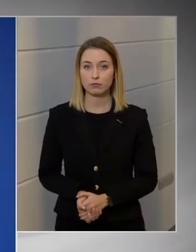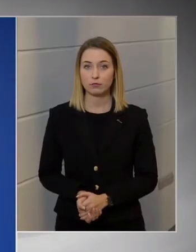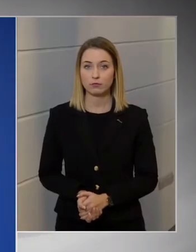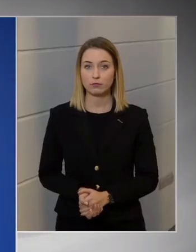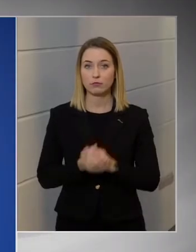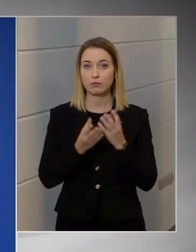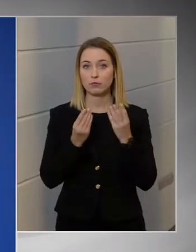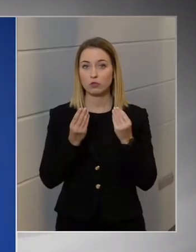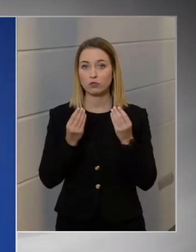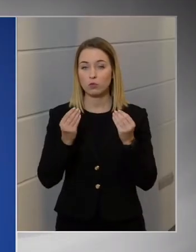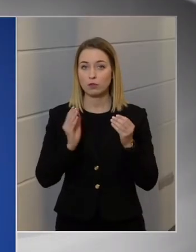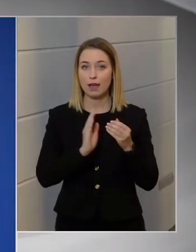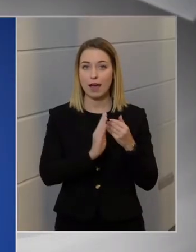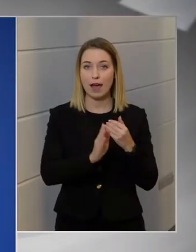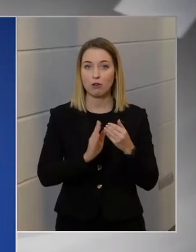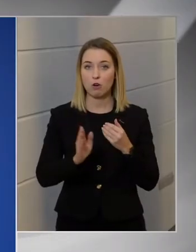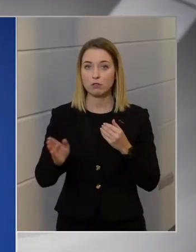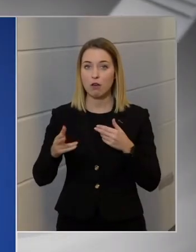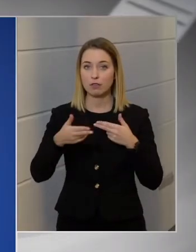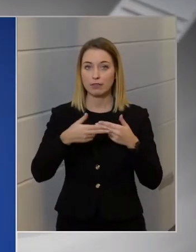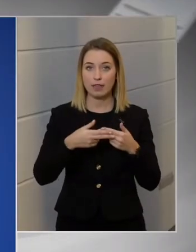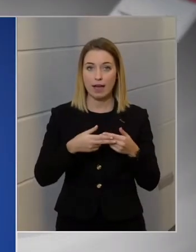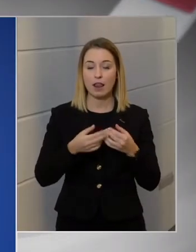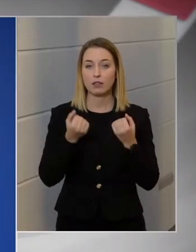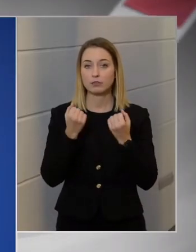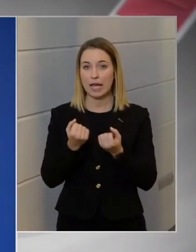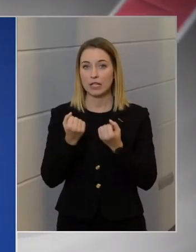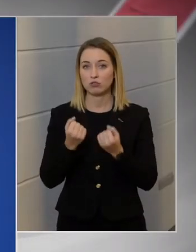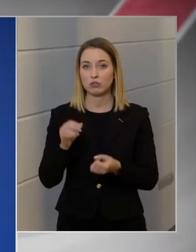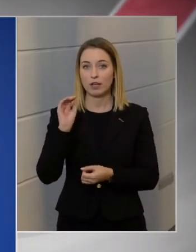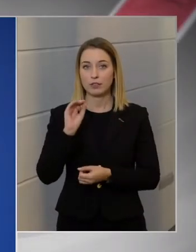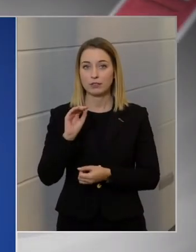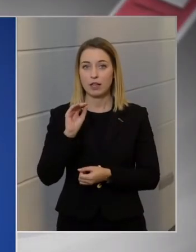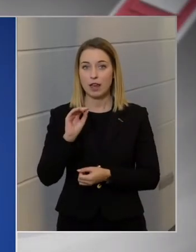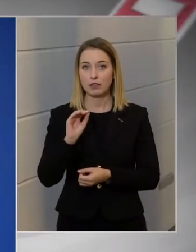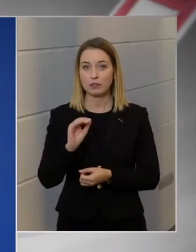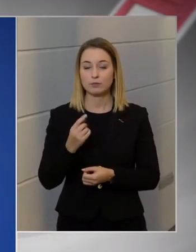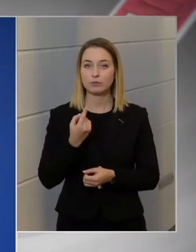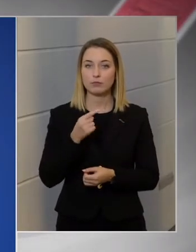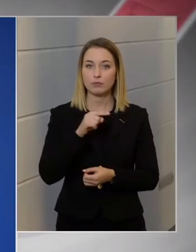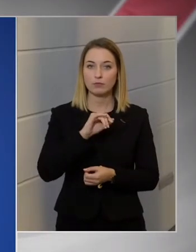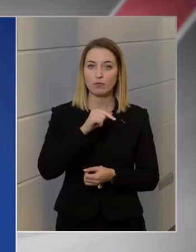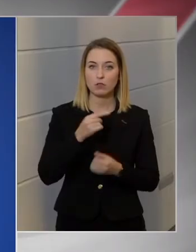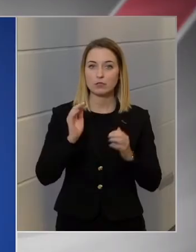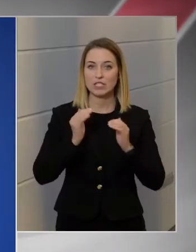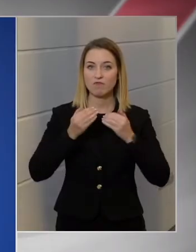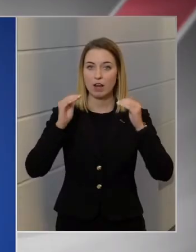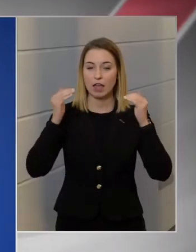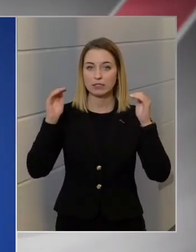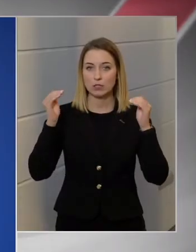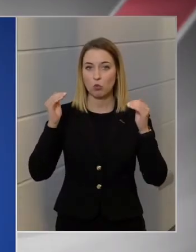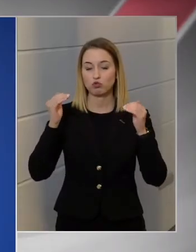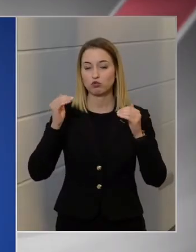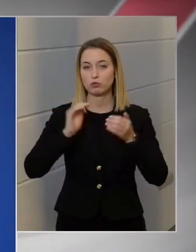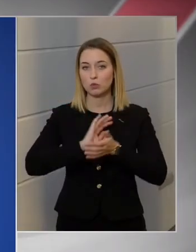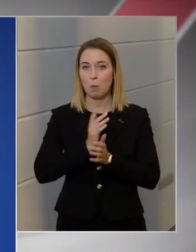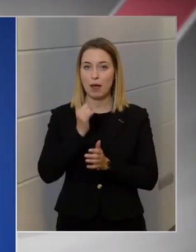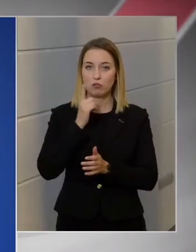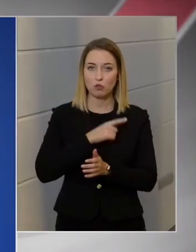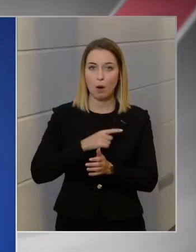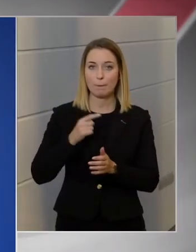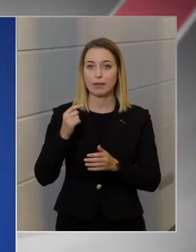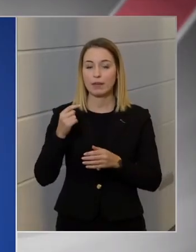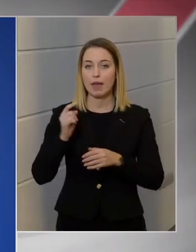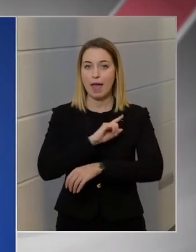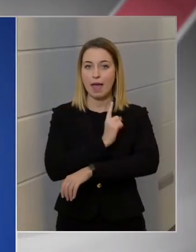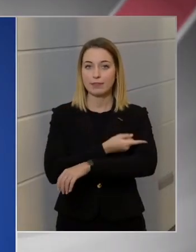Számtalan ágazatnál jelent nehézségeket. Magában is az az inflációs nyomás, ami az energiáremelkedésből